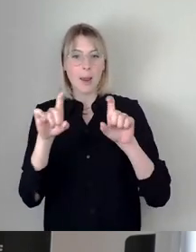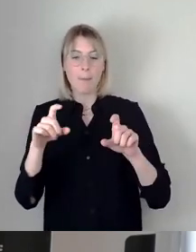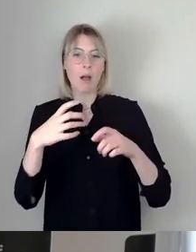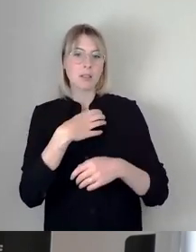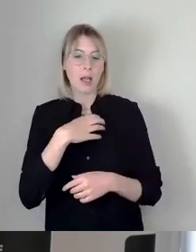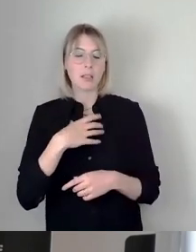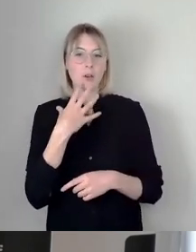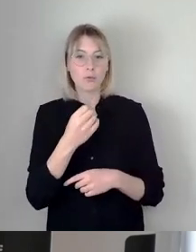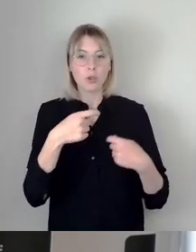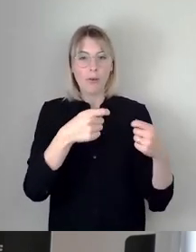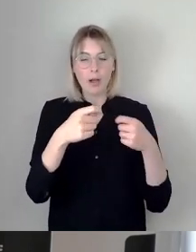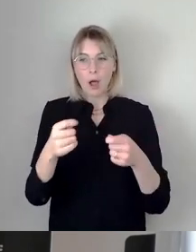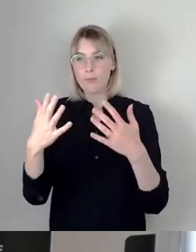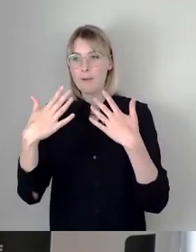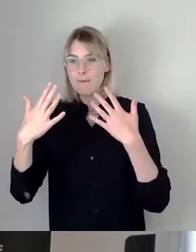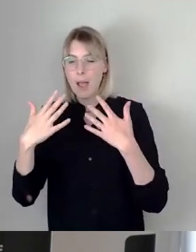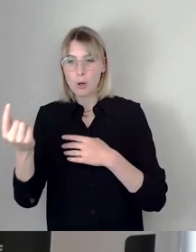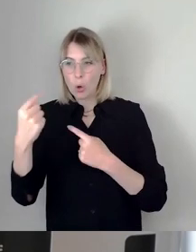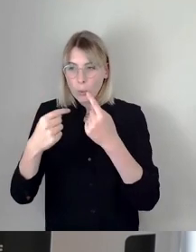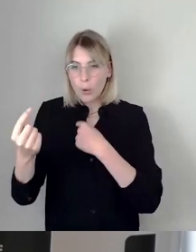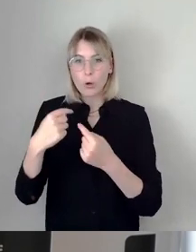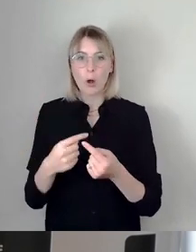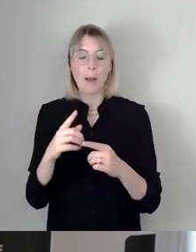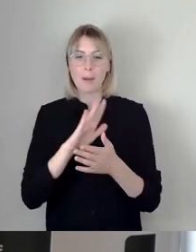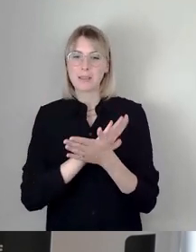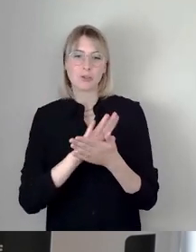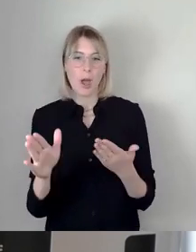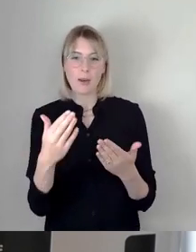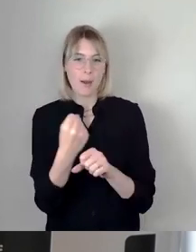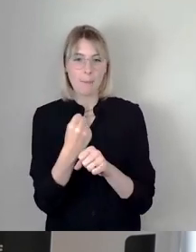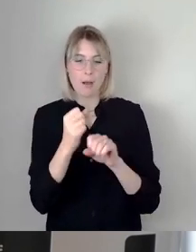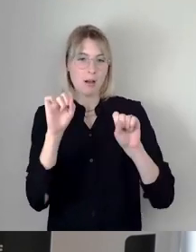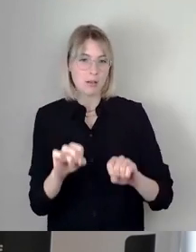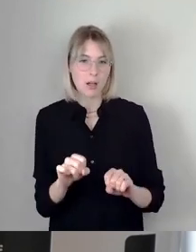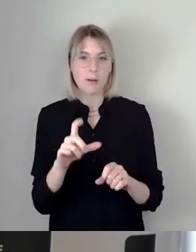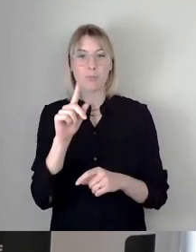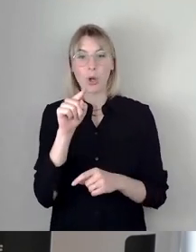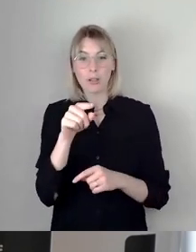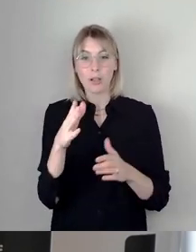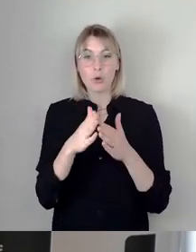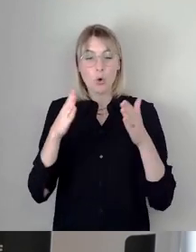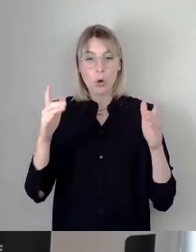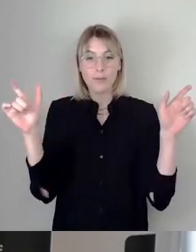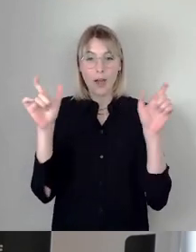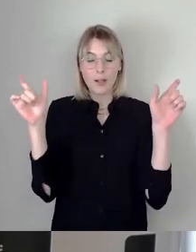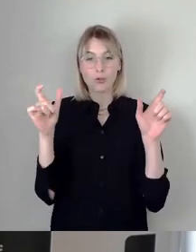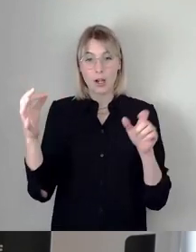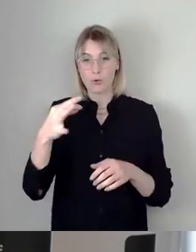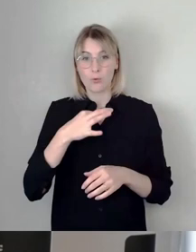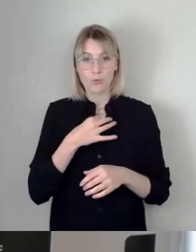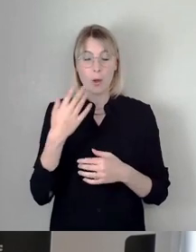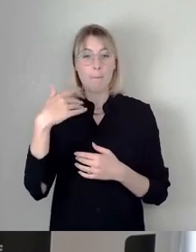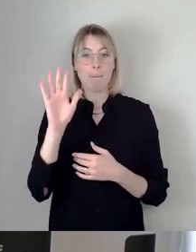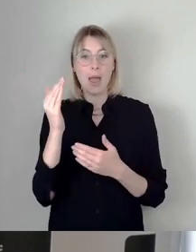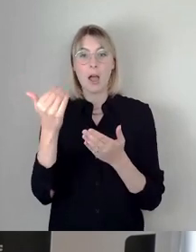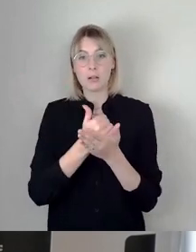bewerben, weiß, dass das gar nicht einfach machbar ist. Das heißt also, diese Großveranstaltung bringt uns insgesamt mehr ein, als